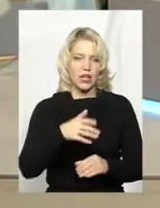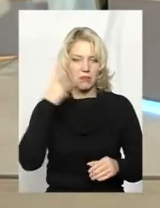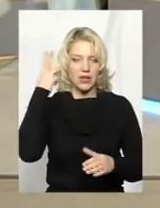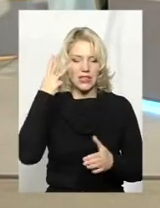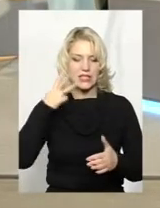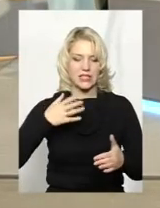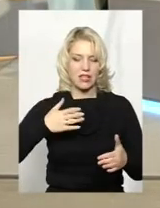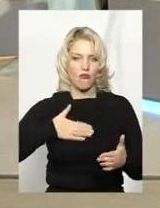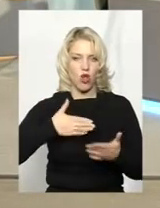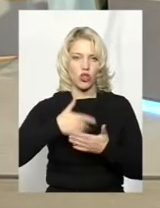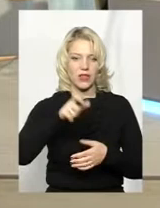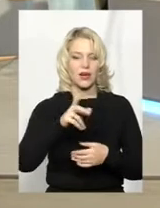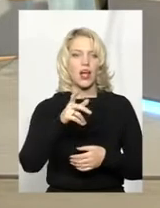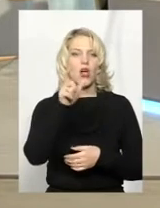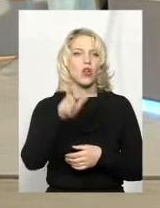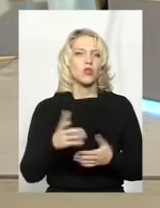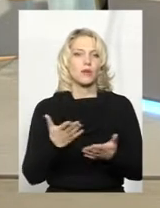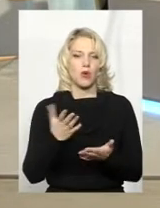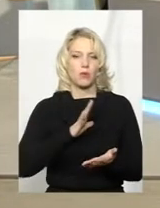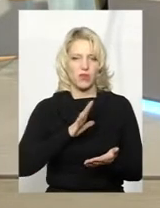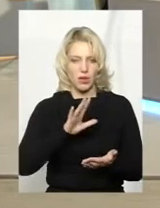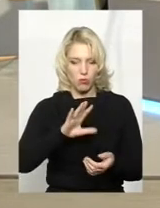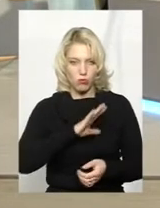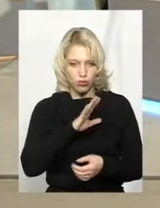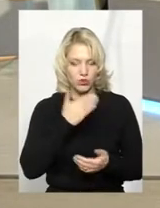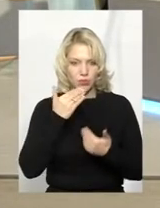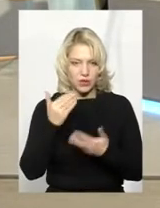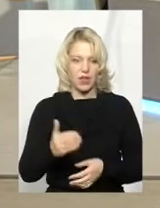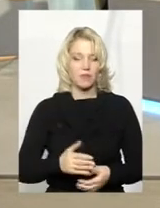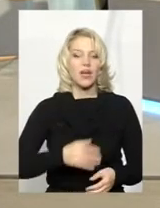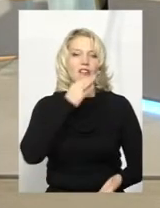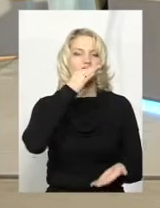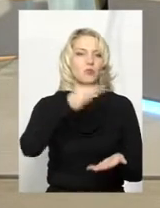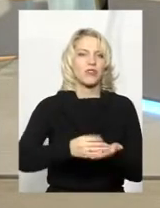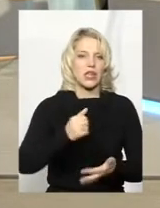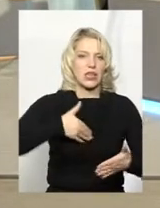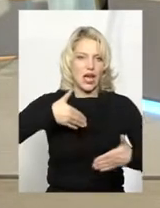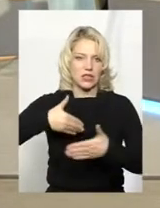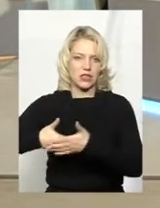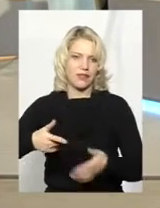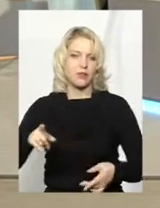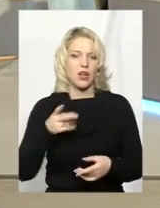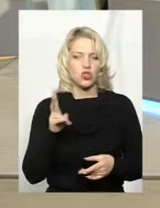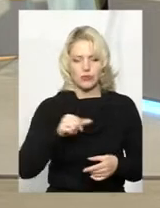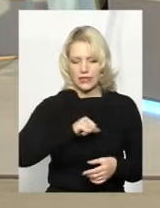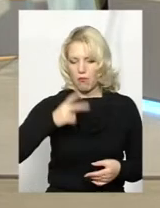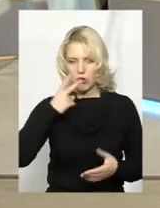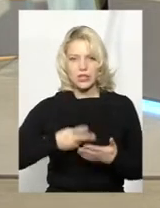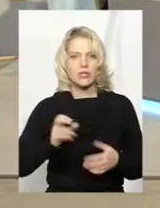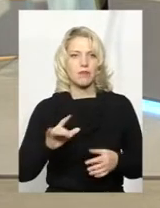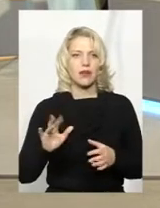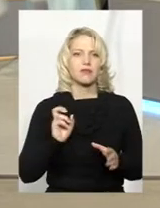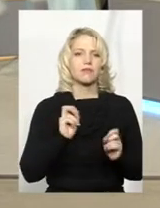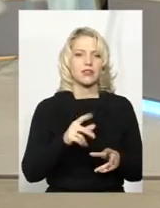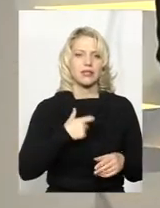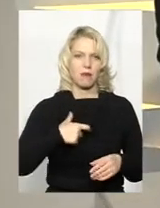Яким він має бути? Зараз все, відповідальним і проактивним. Тобто сам шукати, де себе реалізувати. Два критерії.